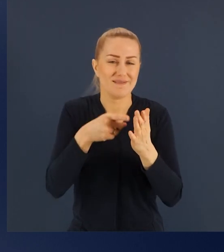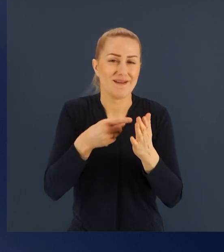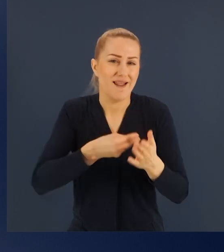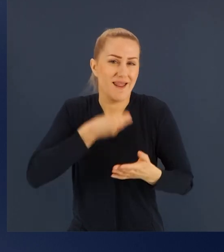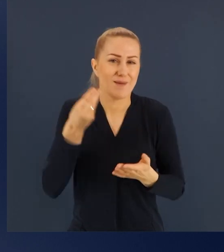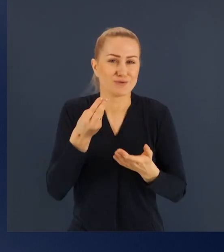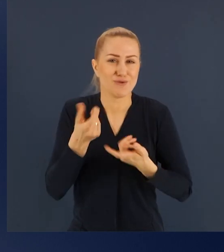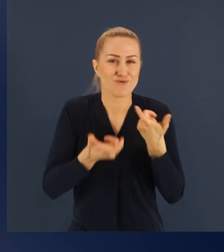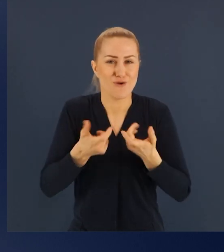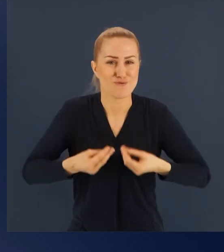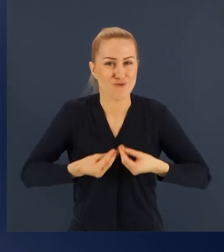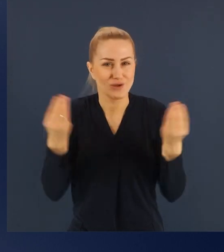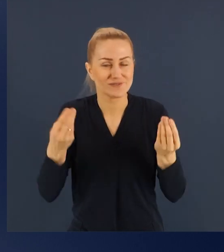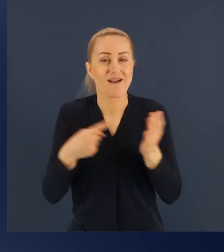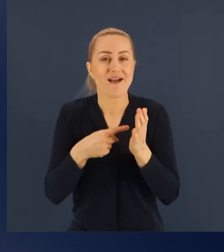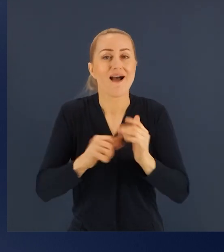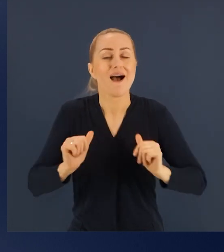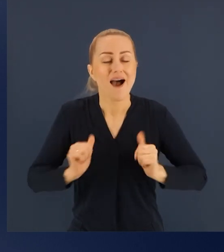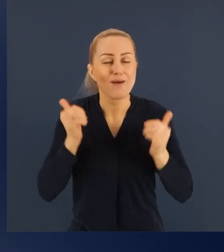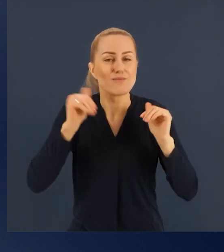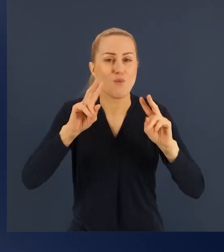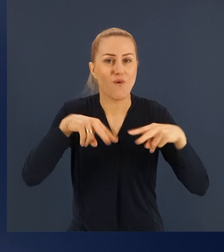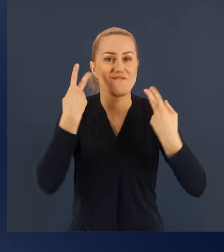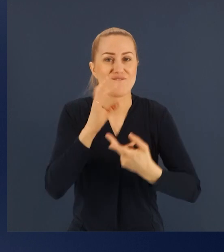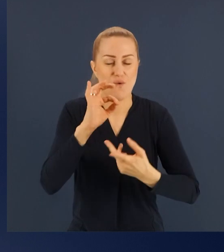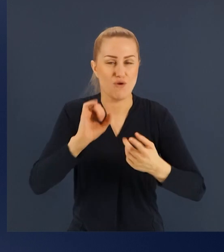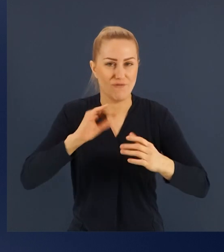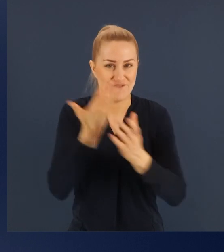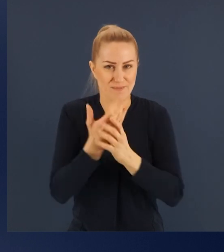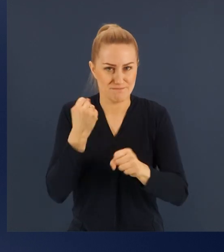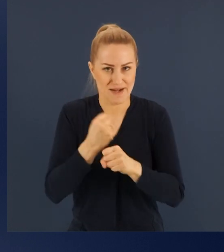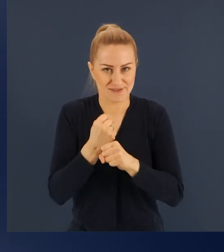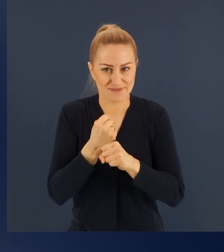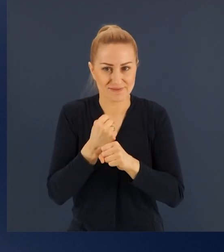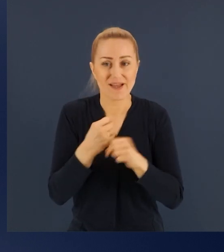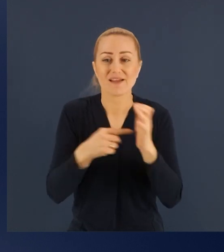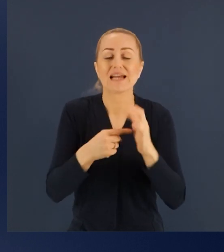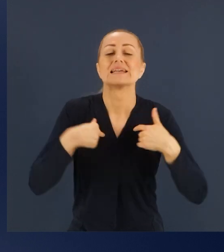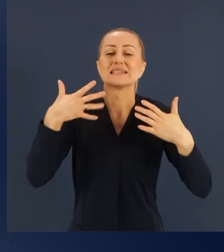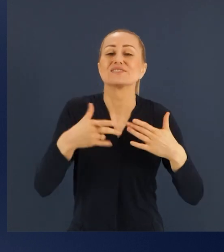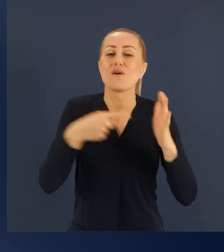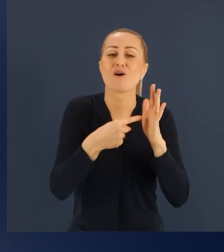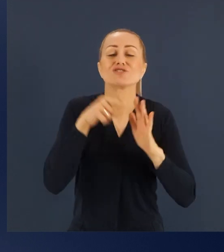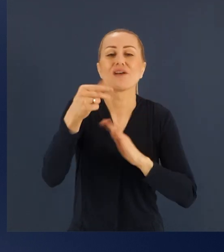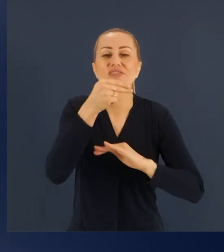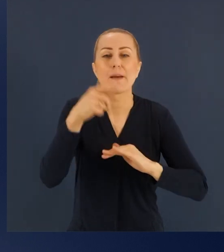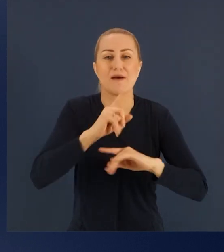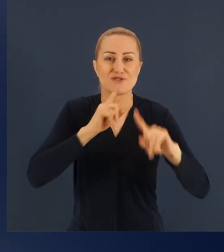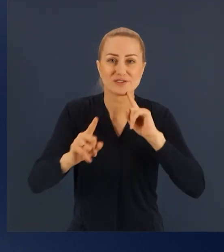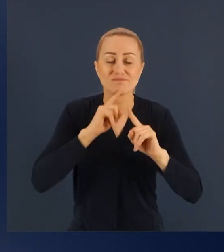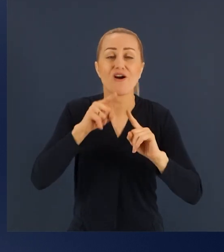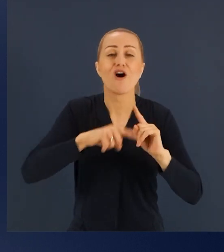tym chciałbym, żebyśmy dzisiaj rozmawiali. Wszyscy państwo reprezentujący różnego rodzaju organizacje